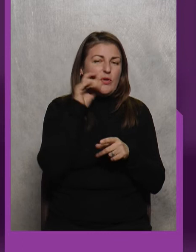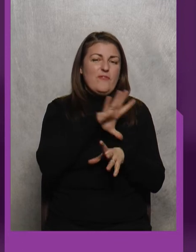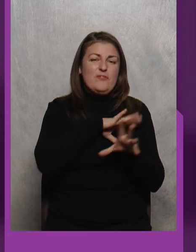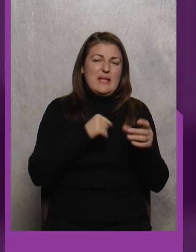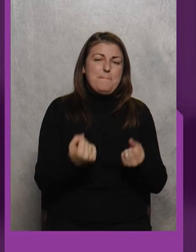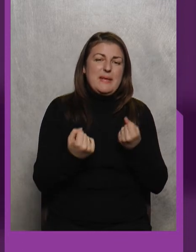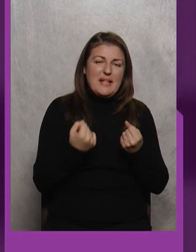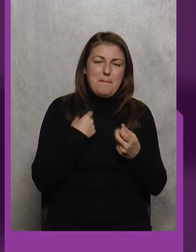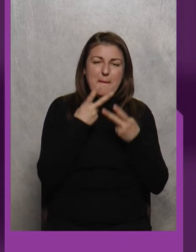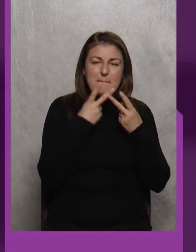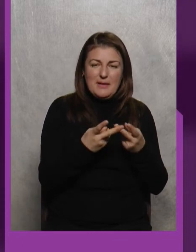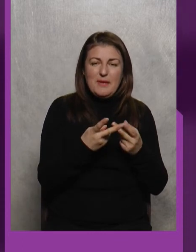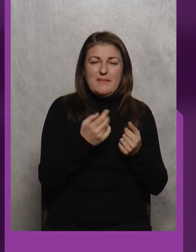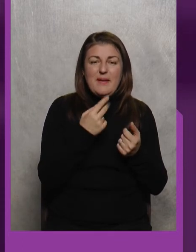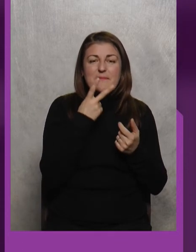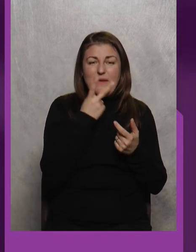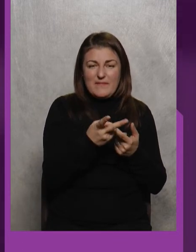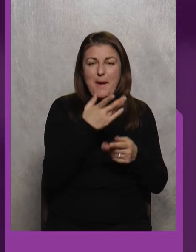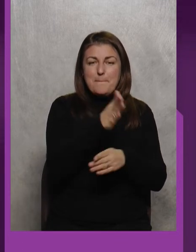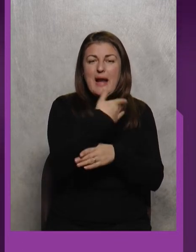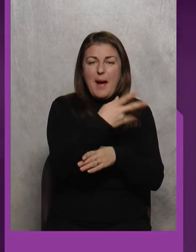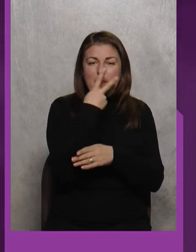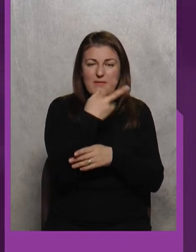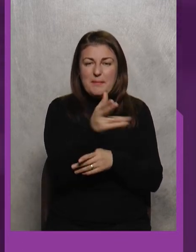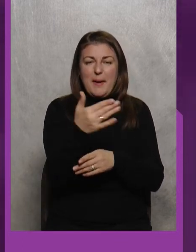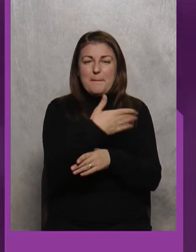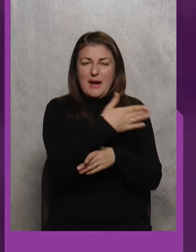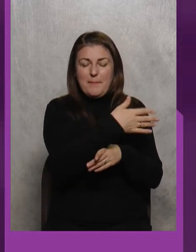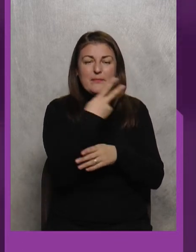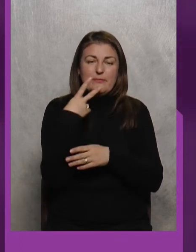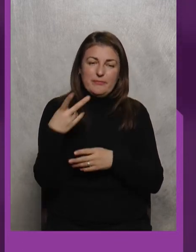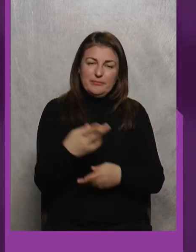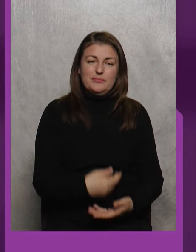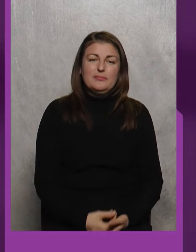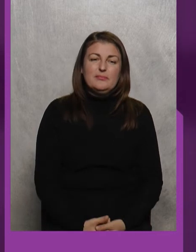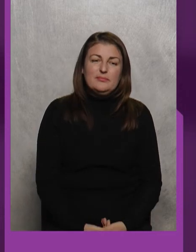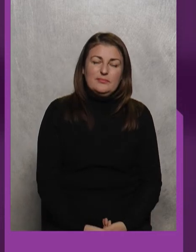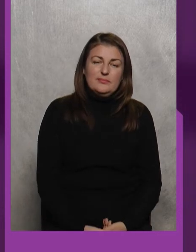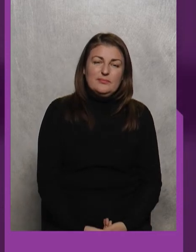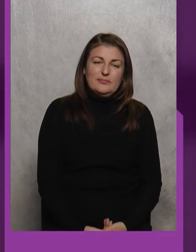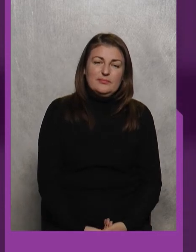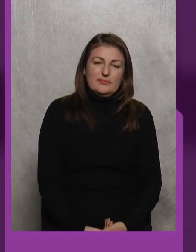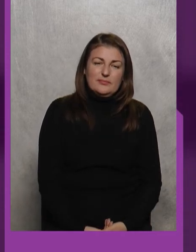підтримували Ми бачимо, там радіють Ви прапор, як, да Скочують і